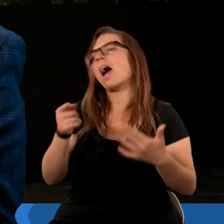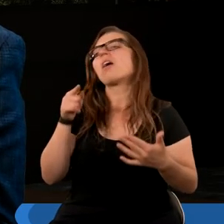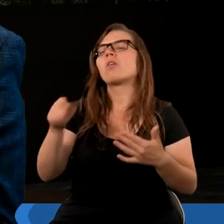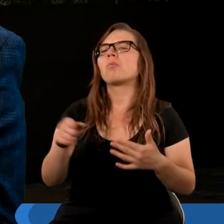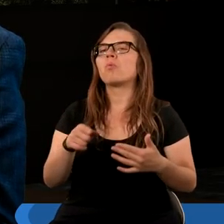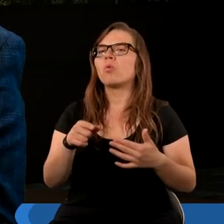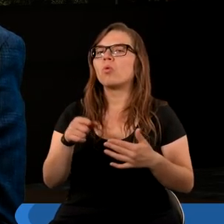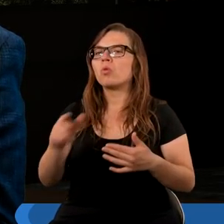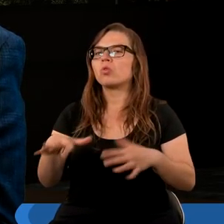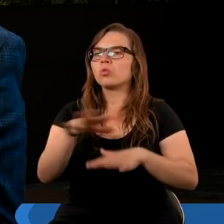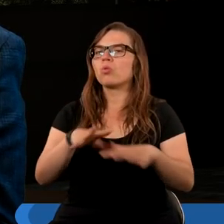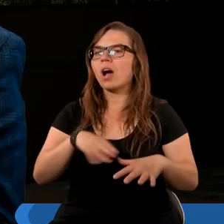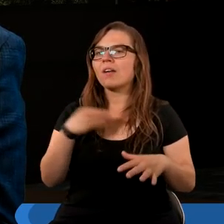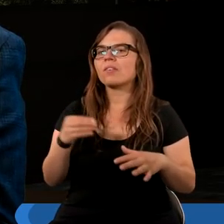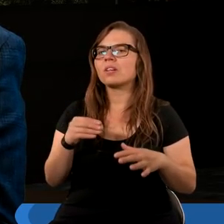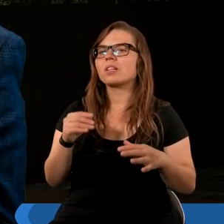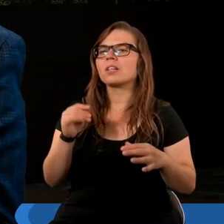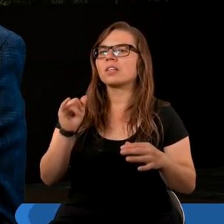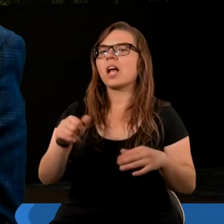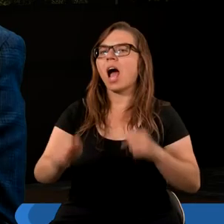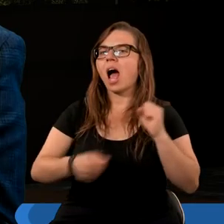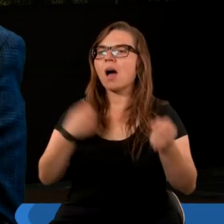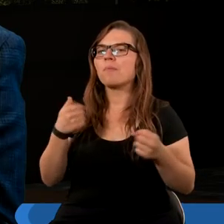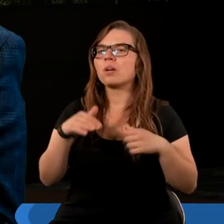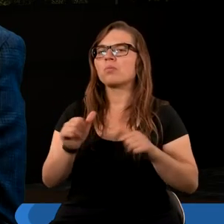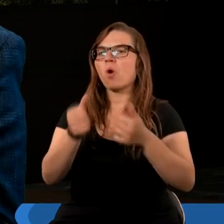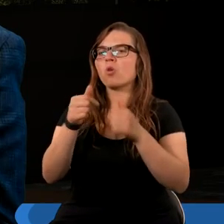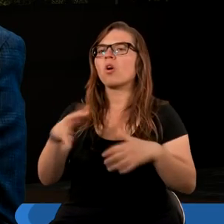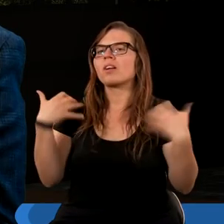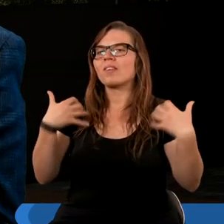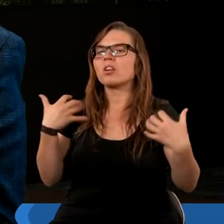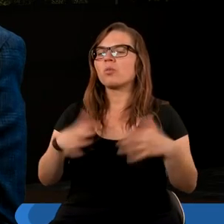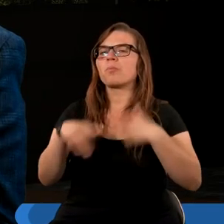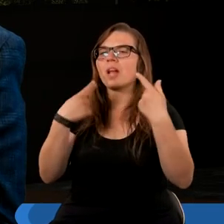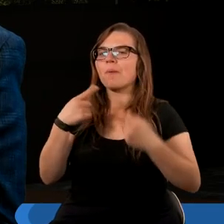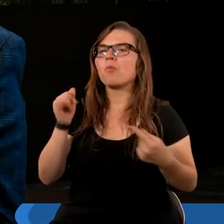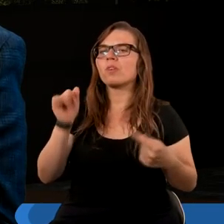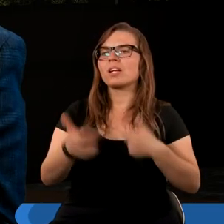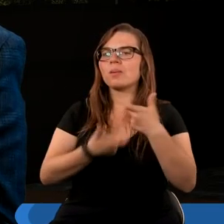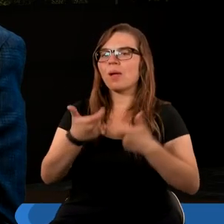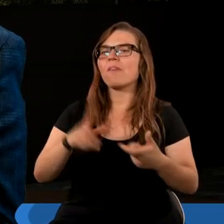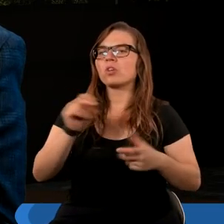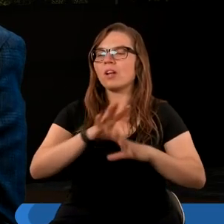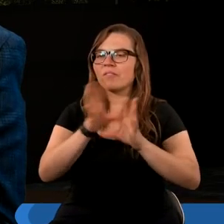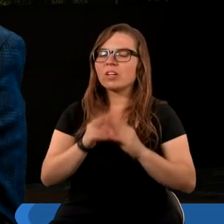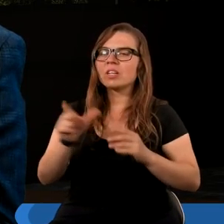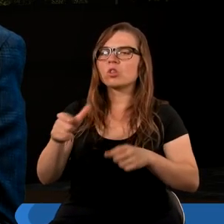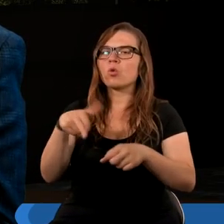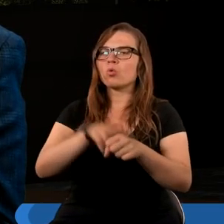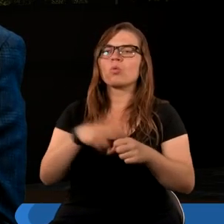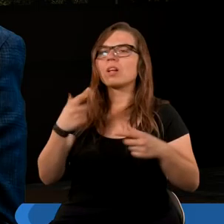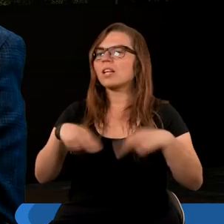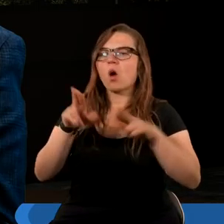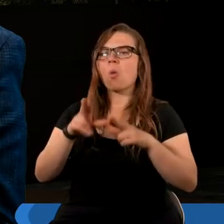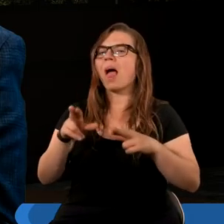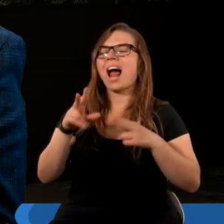dano mu tchnąć ducha w posąg zwierzęcia, aby posąg zwierzęcia przemówił i sprawił, że wszyscy, którzy nie